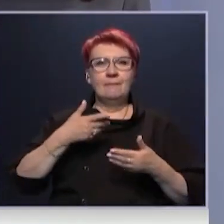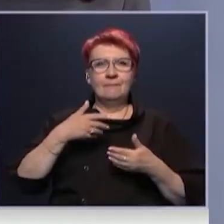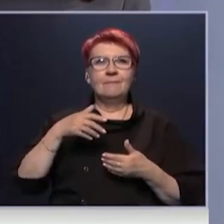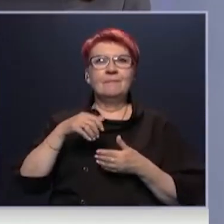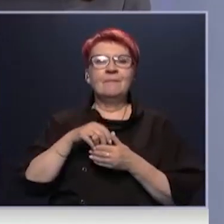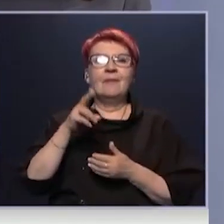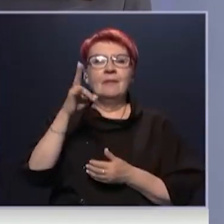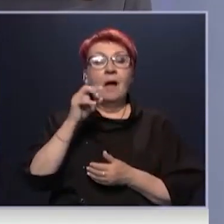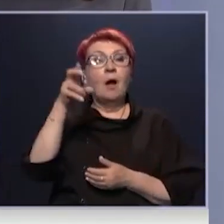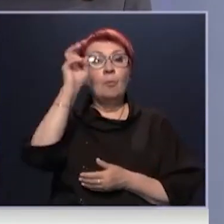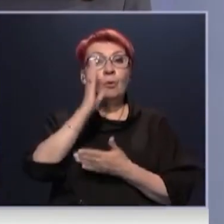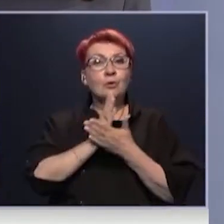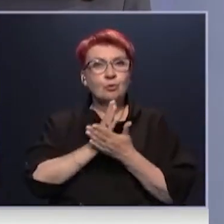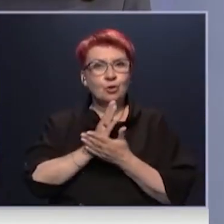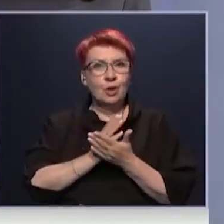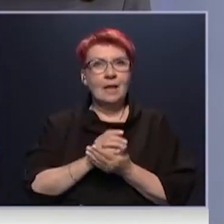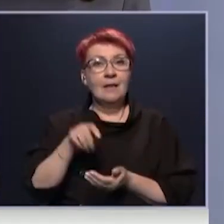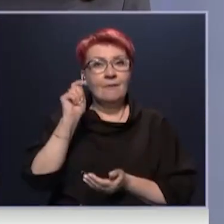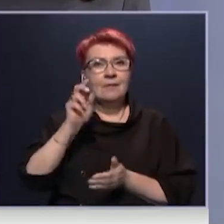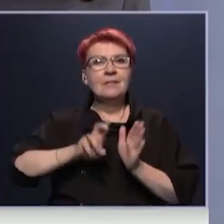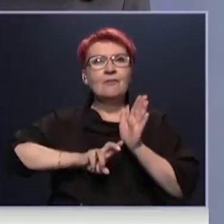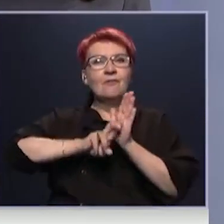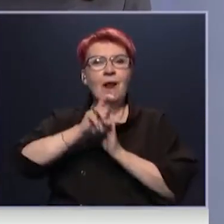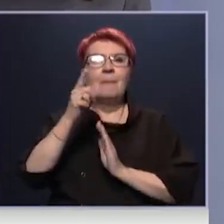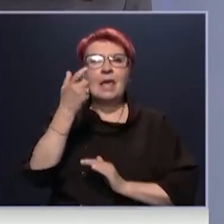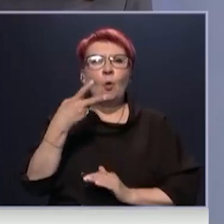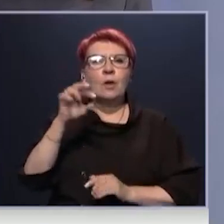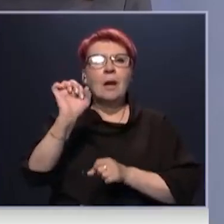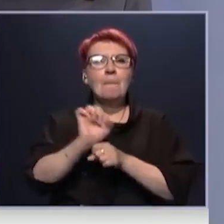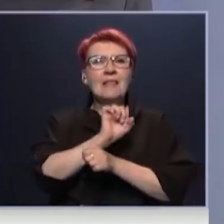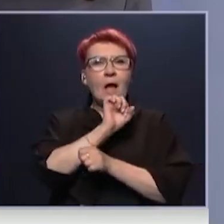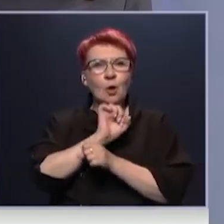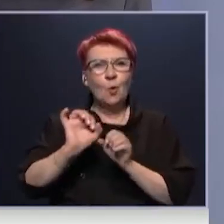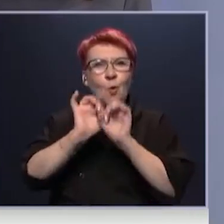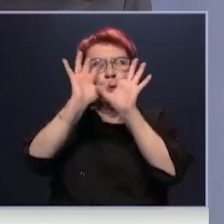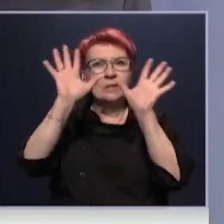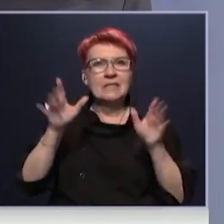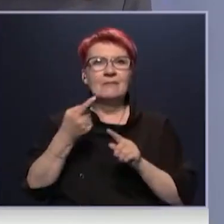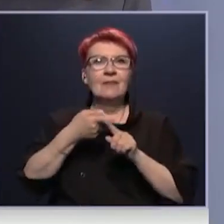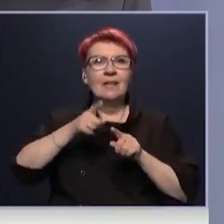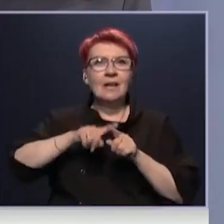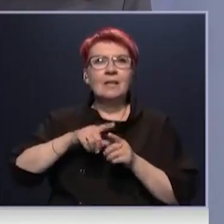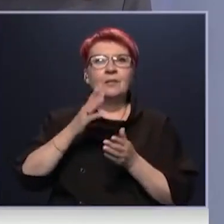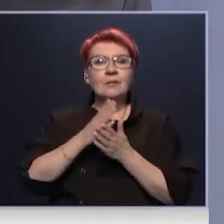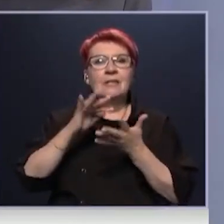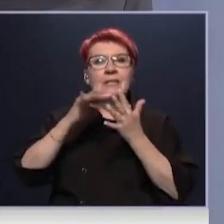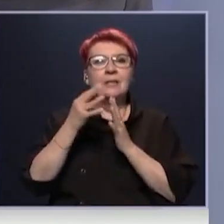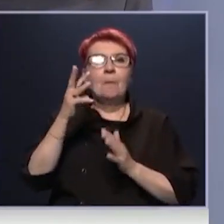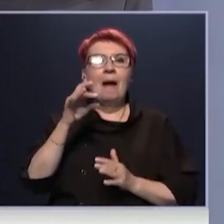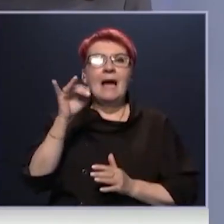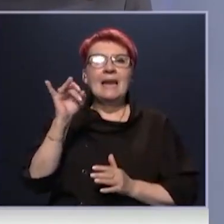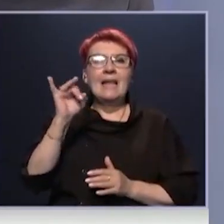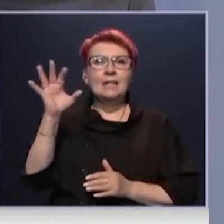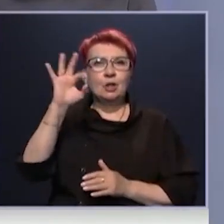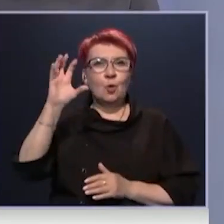богослужения, воскресное богослужение в храм Горде Патидоносца, который размещается в селе Мариинское.